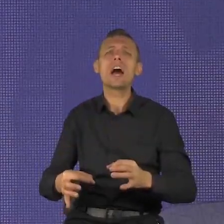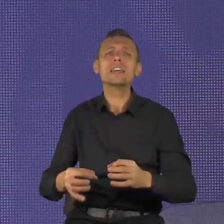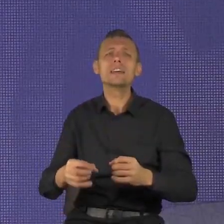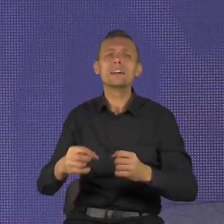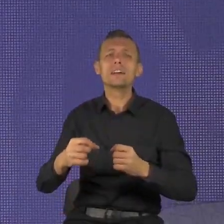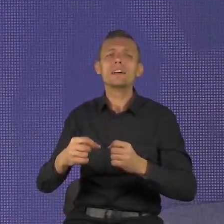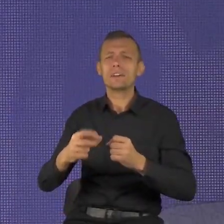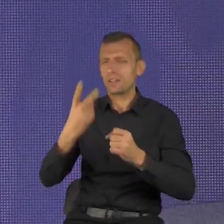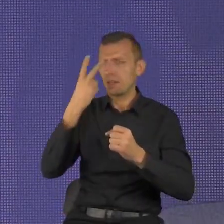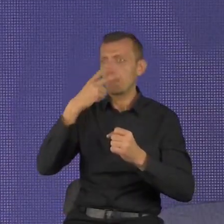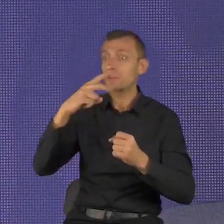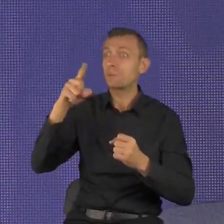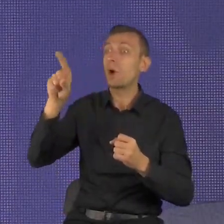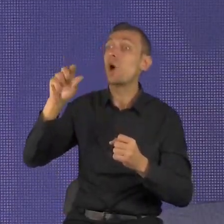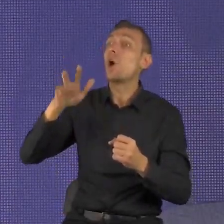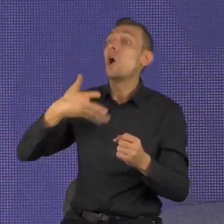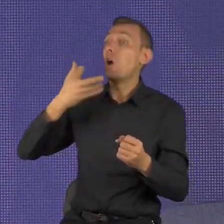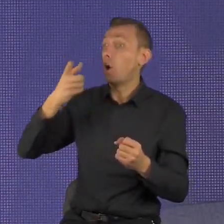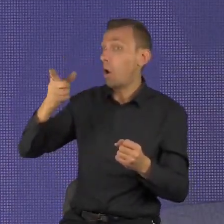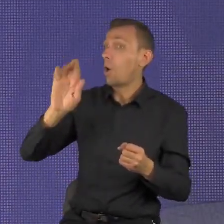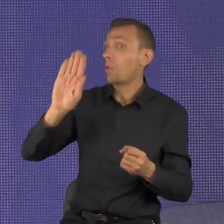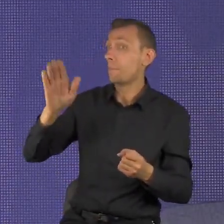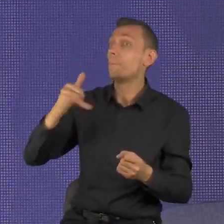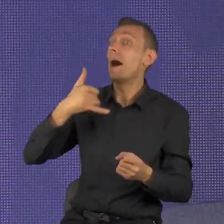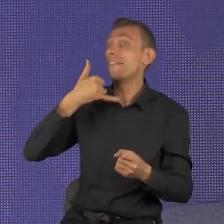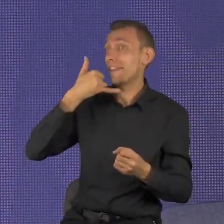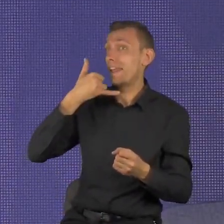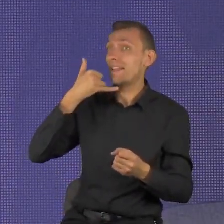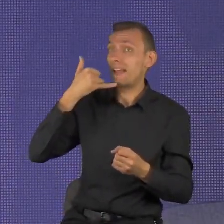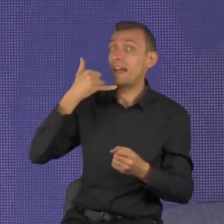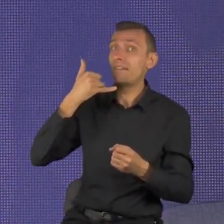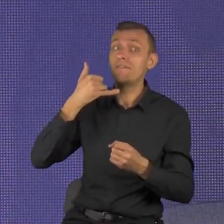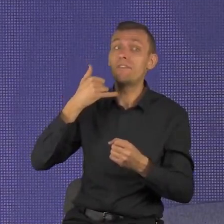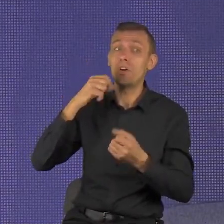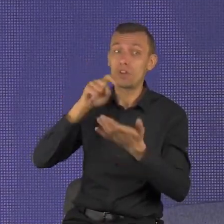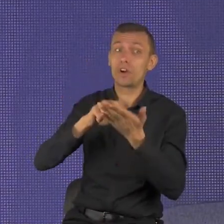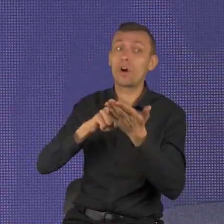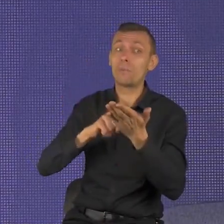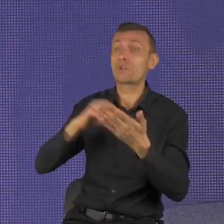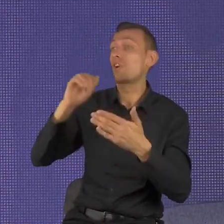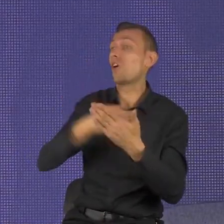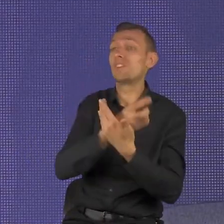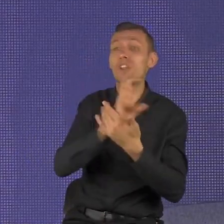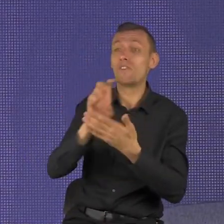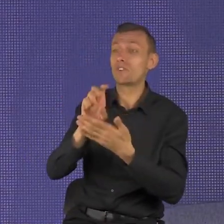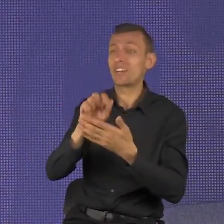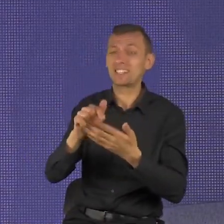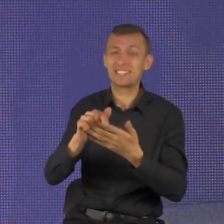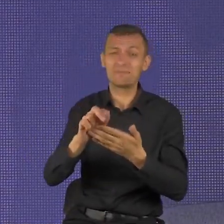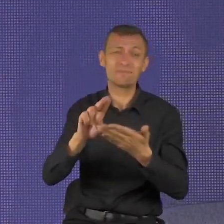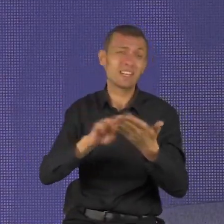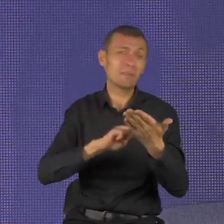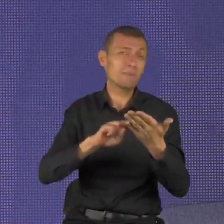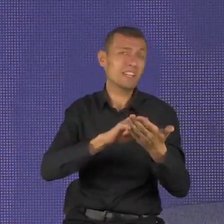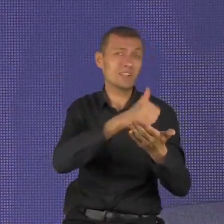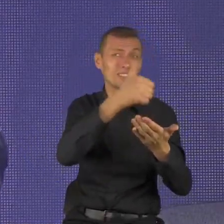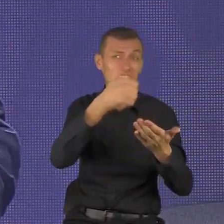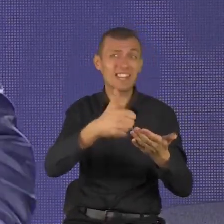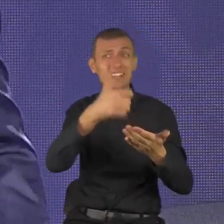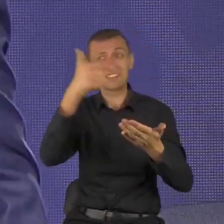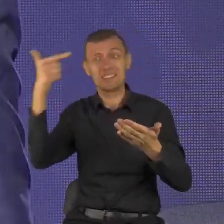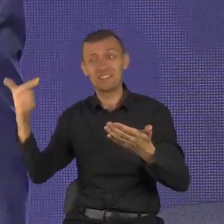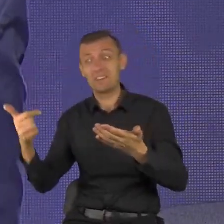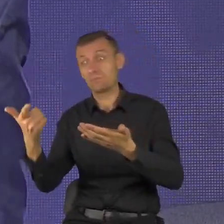obracają, to chcę ci powiedzieć, że za dwa miesiące będzie to już inny model. I on będzie symbolem statusu